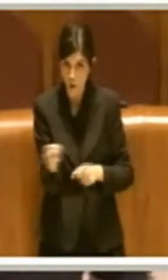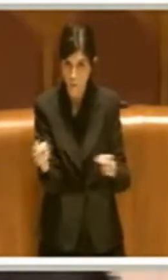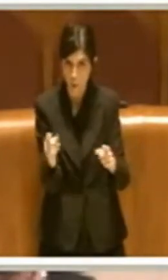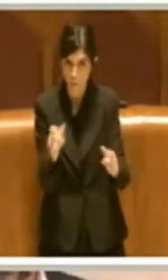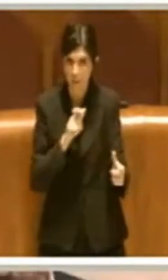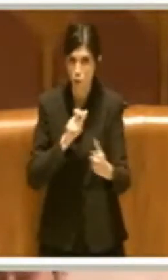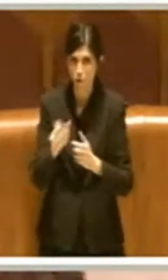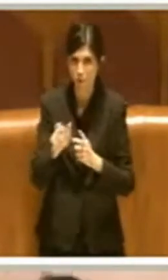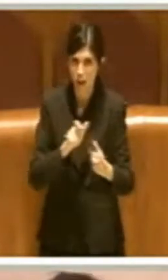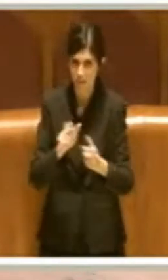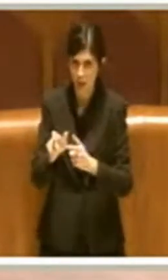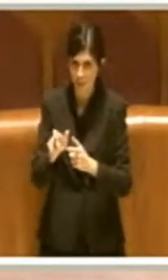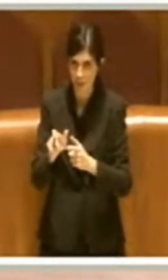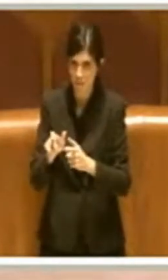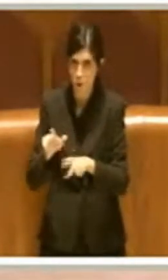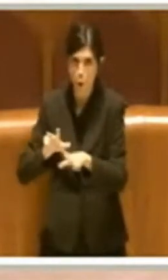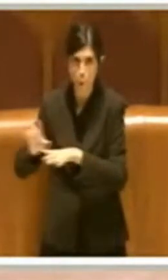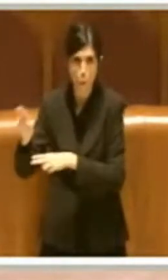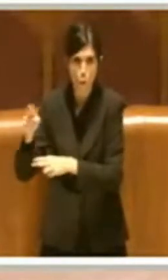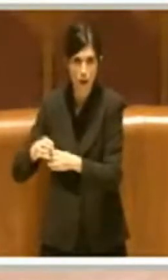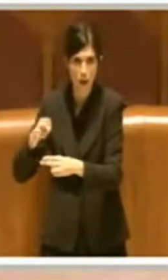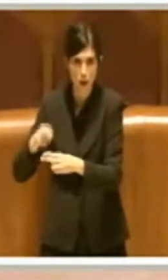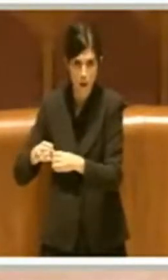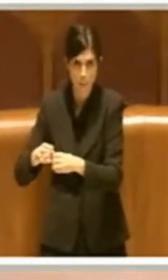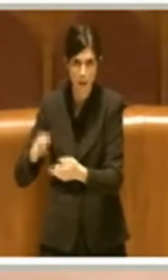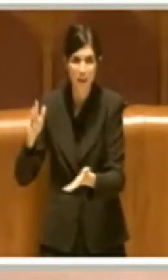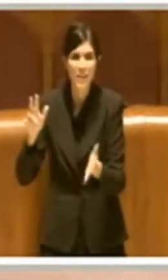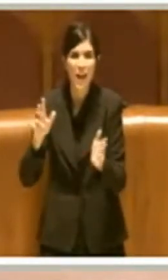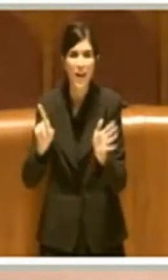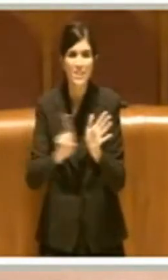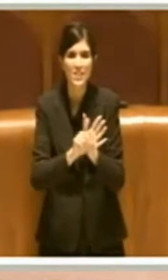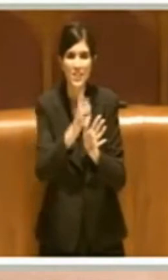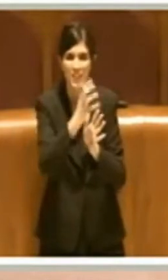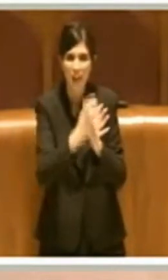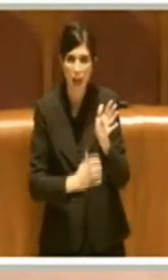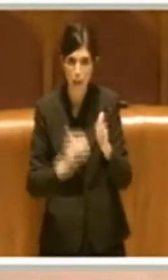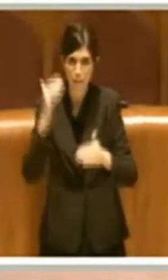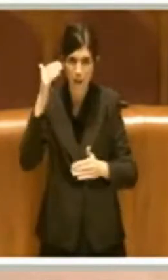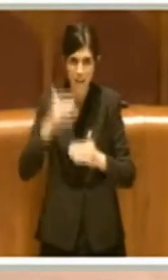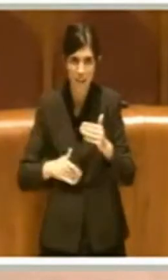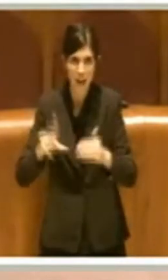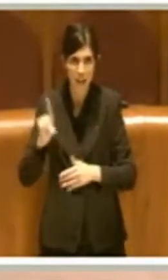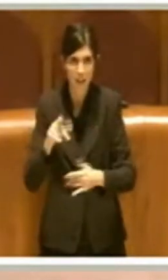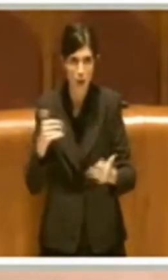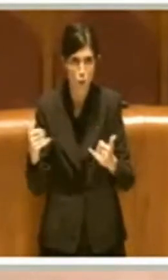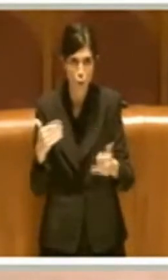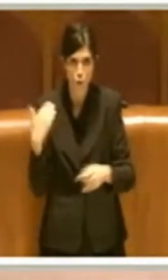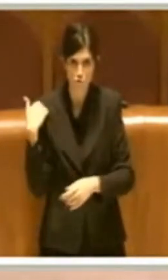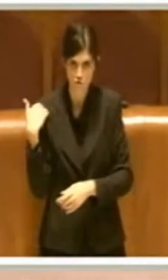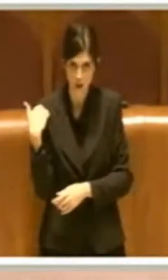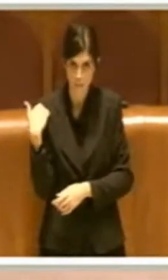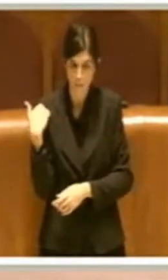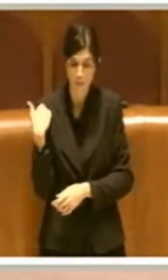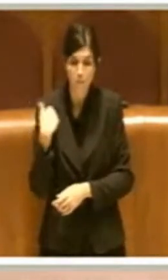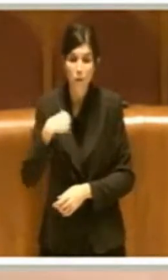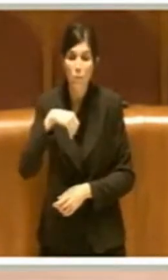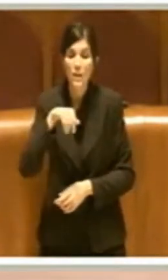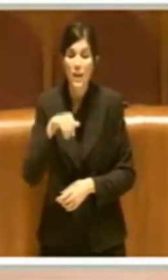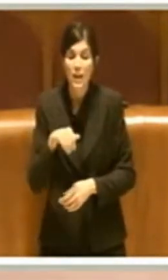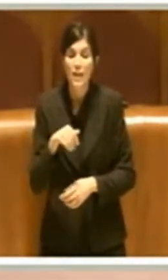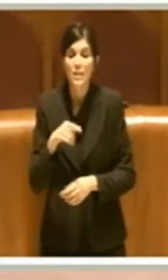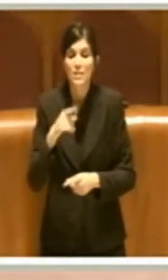Capitale di fare una delibera entro il 31 dicembre, per cui forse bisognerebbe prendere i veri